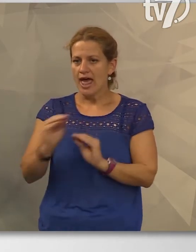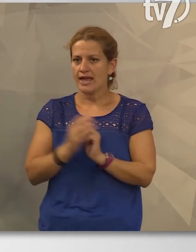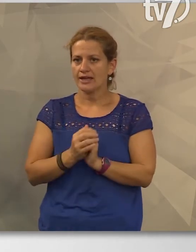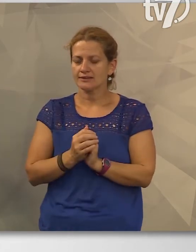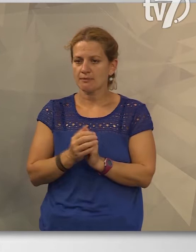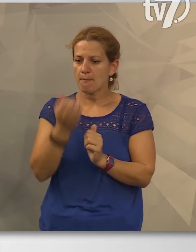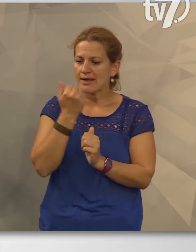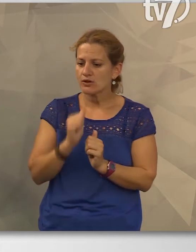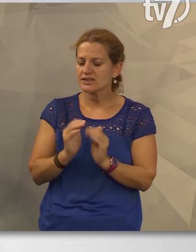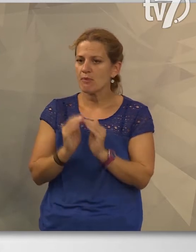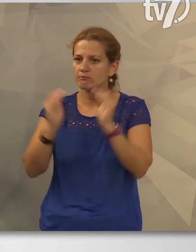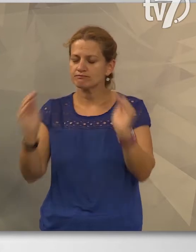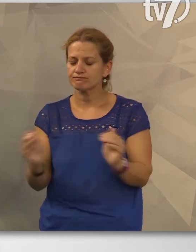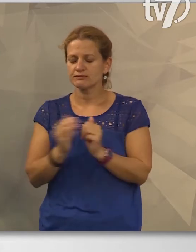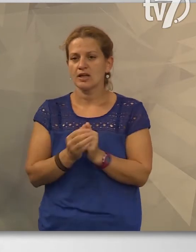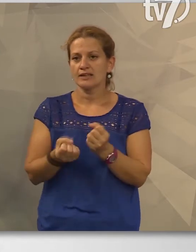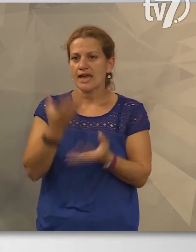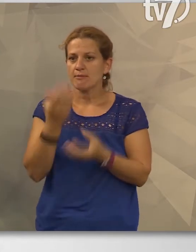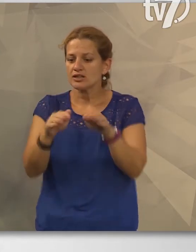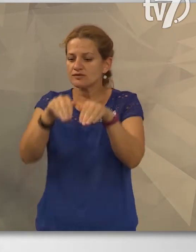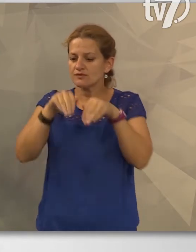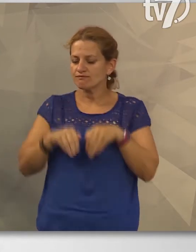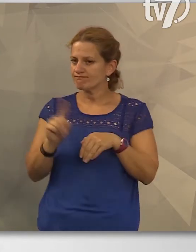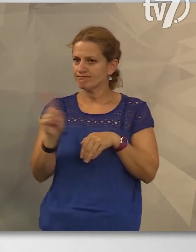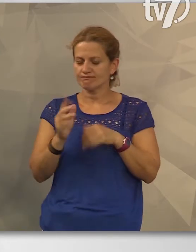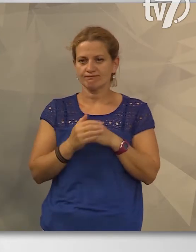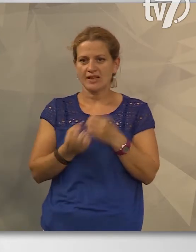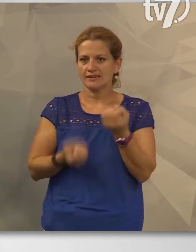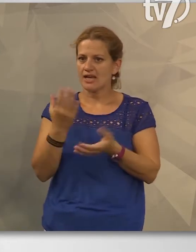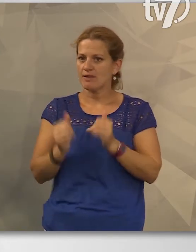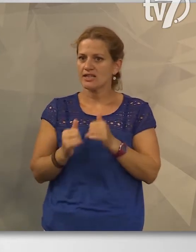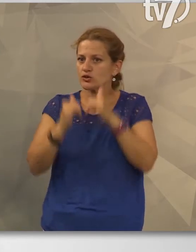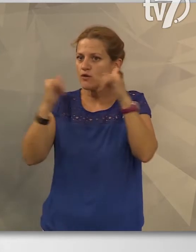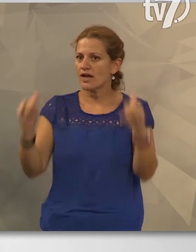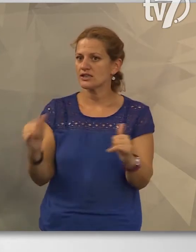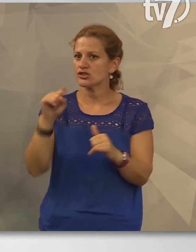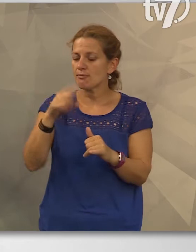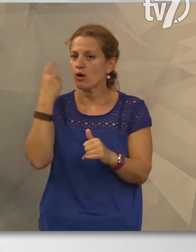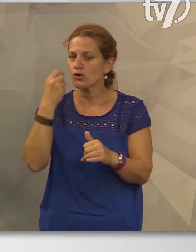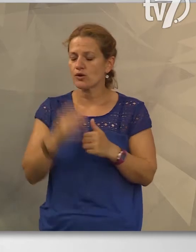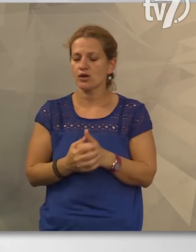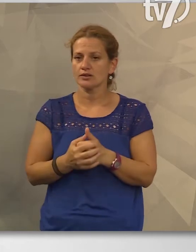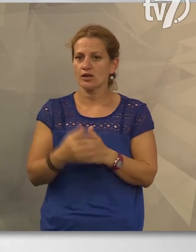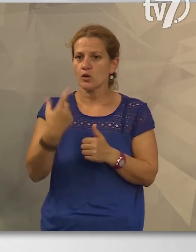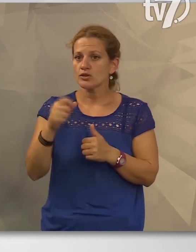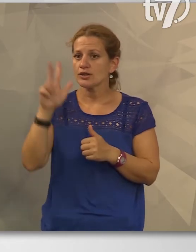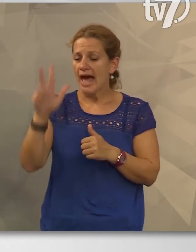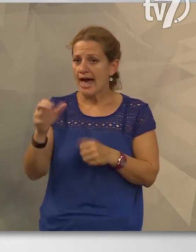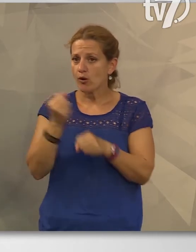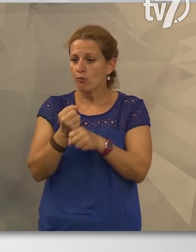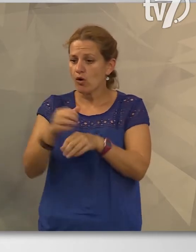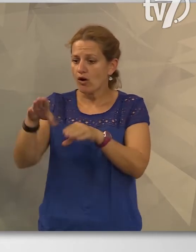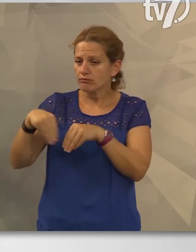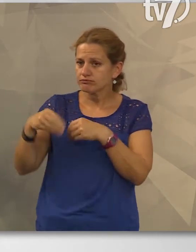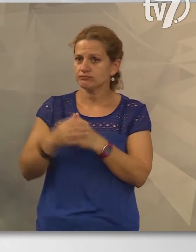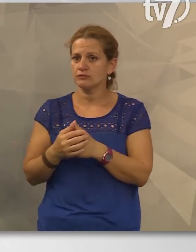bővítésben, és a termelés visszafogása helyett a termelés növelésében gondolkodtak. Ebben az időszakban 23 munkavállaló